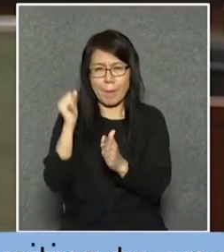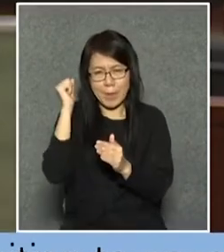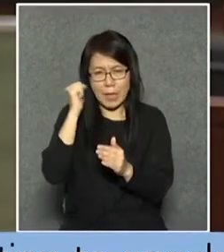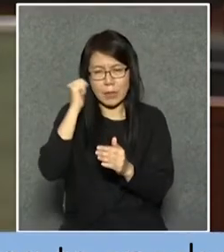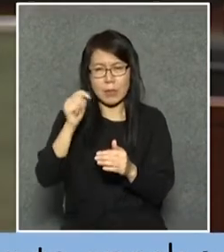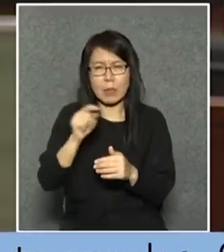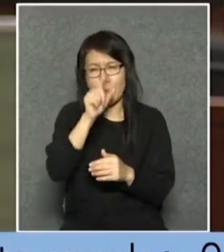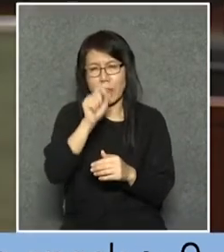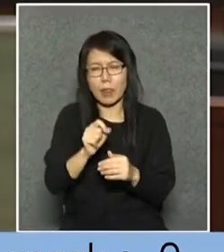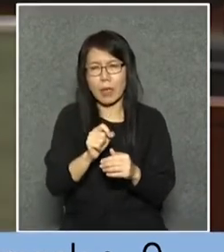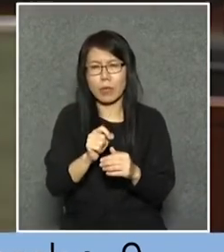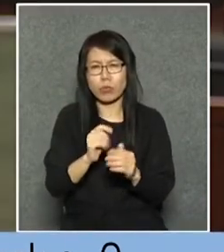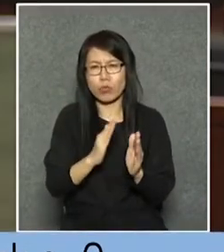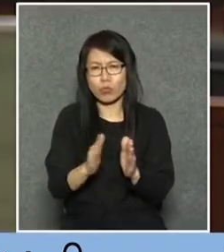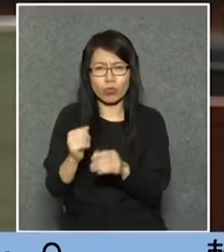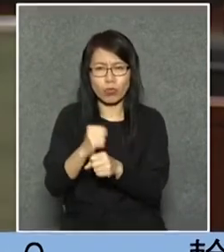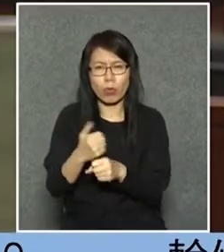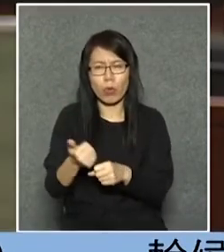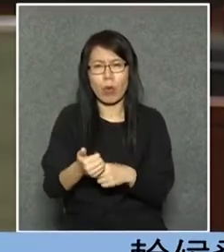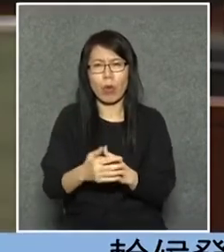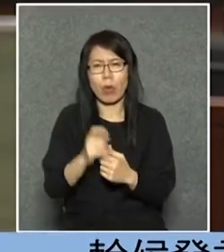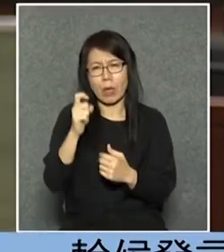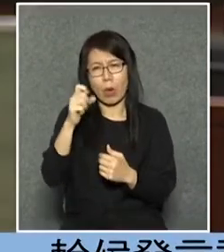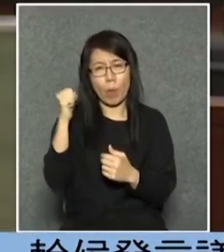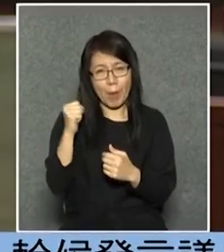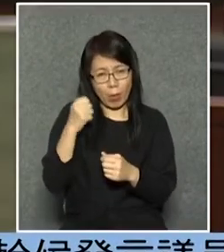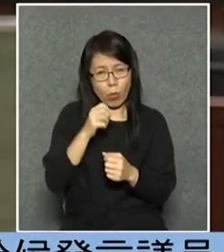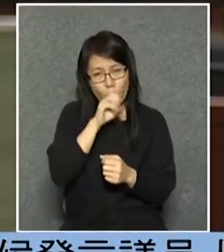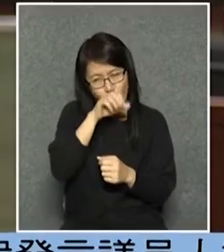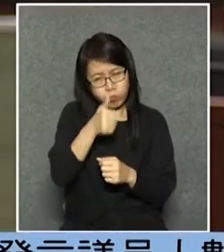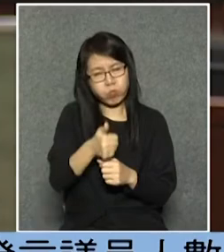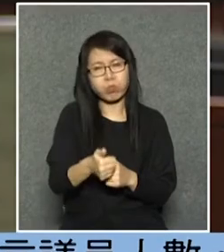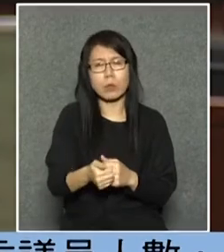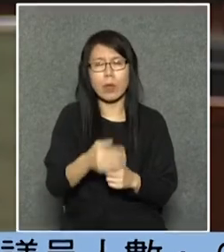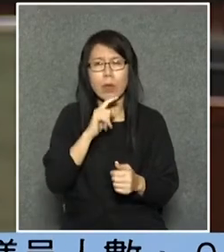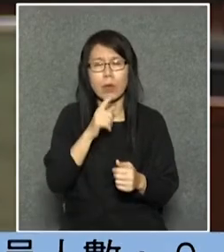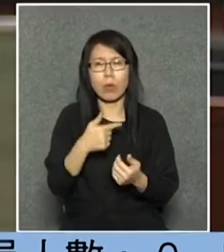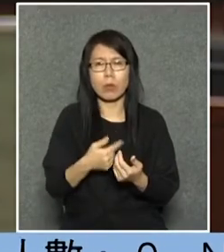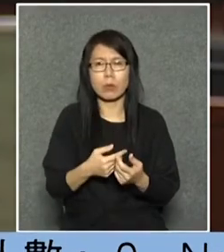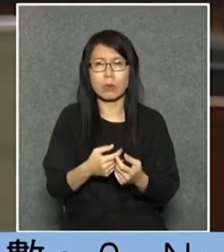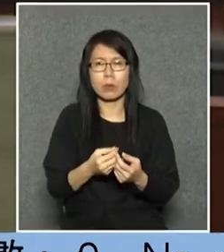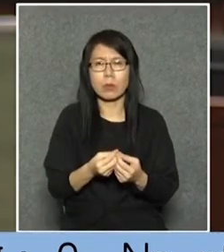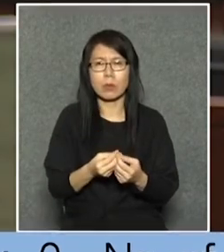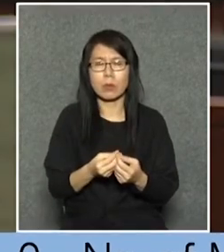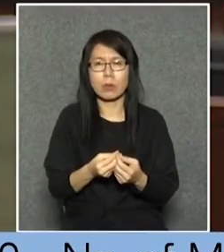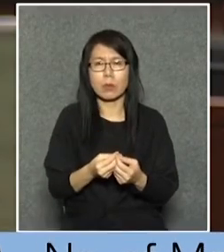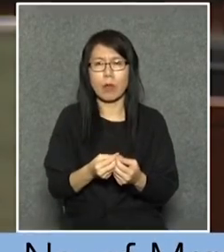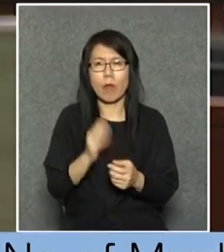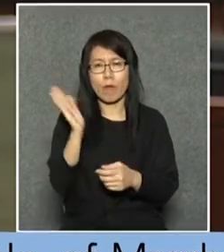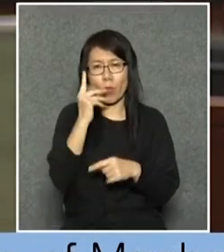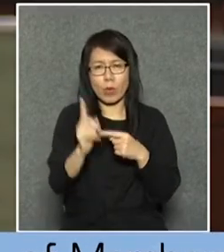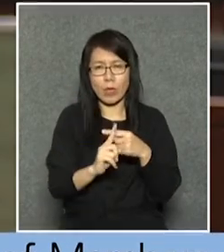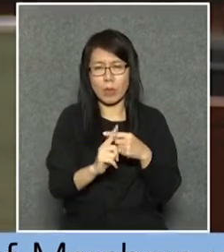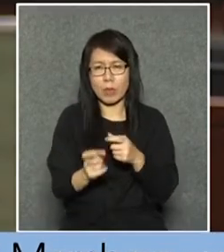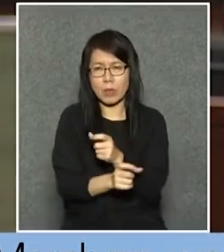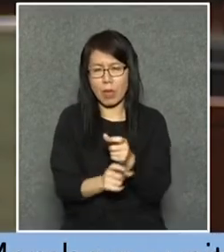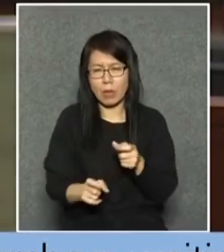主席九巴士不是說我沒有道理的我要做一盤有風險的生意